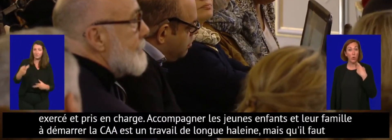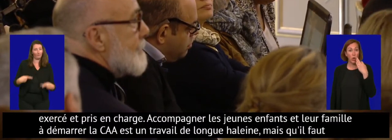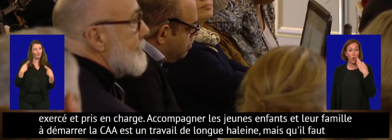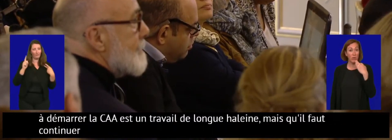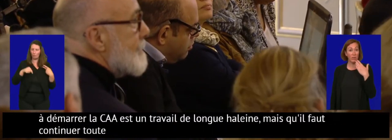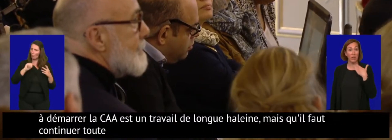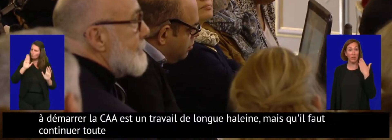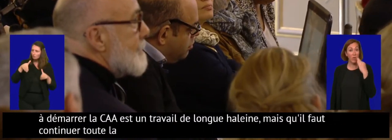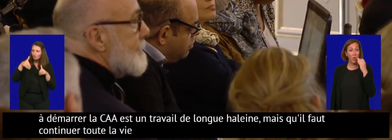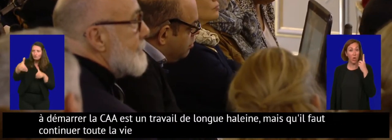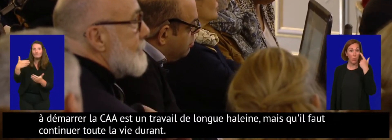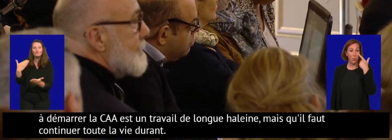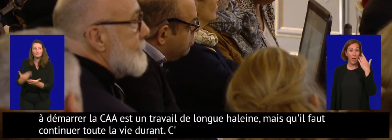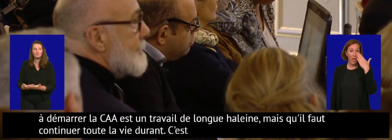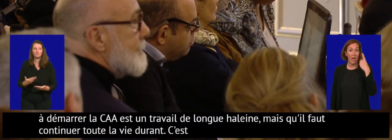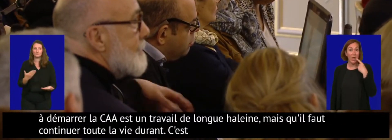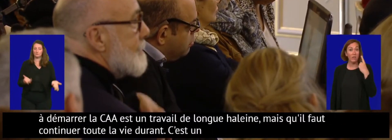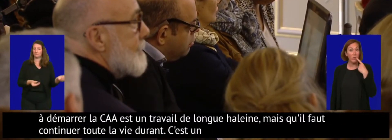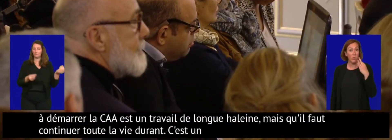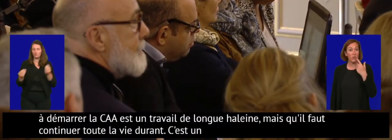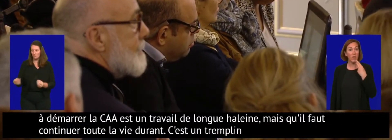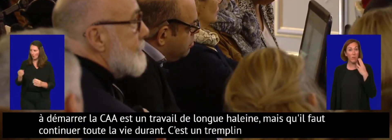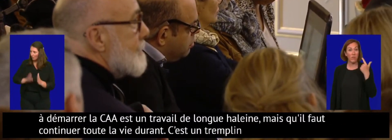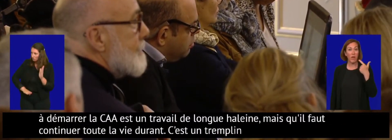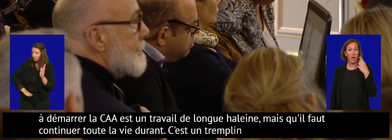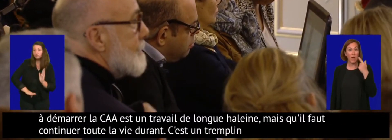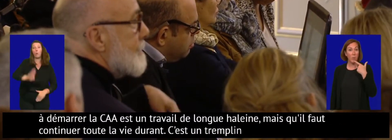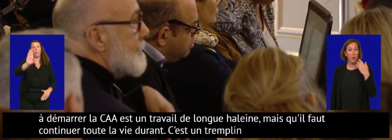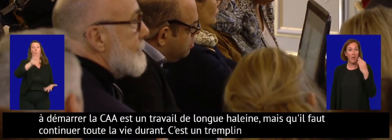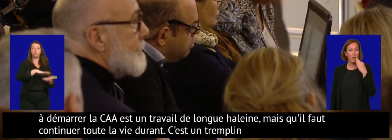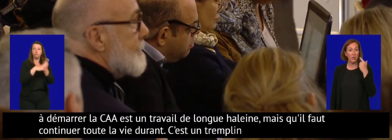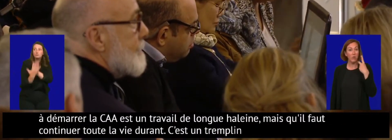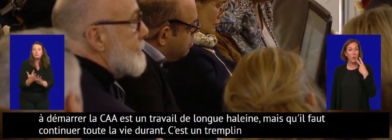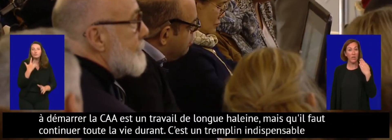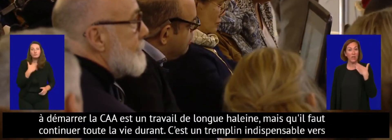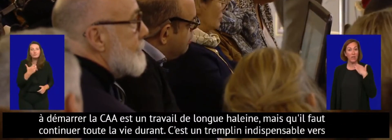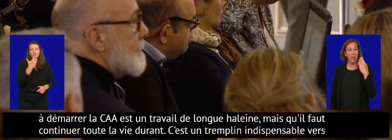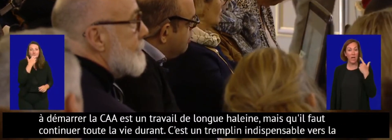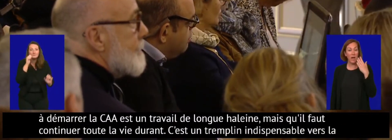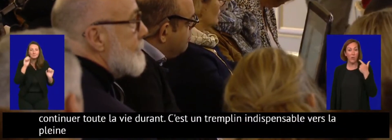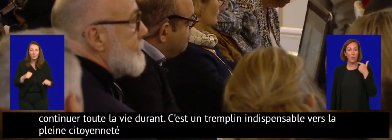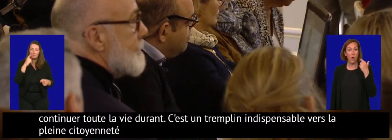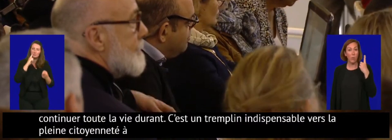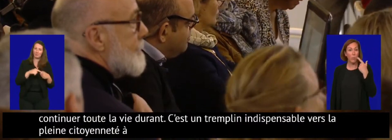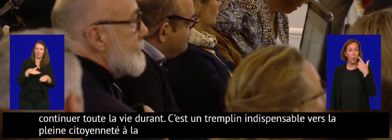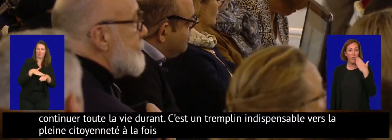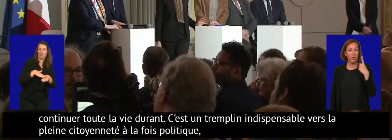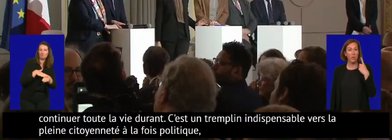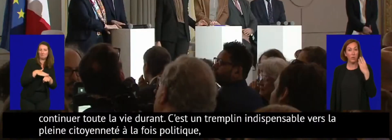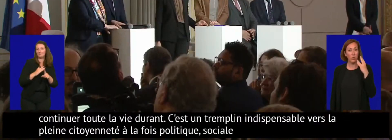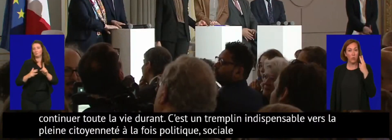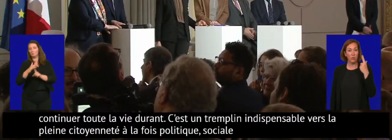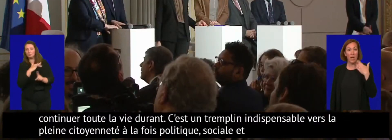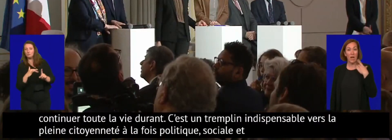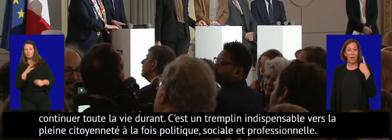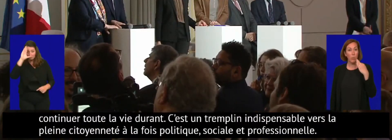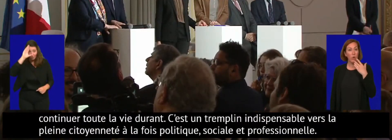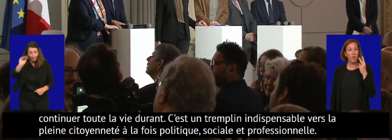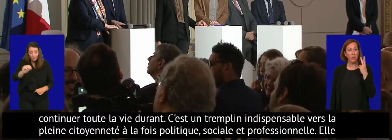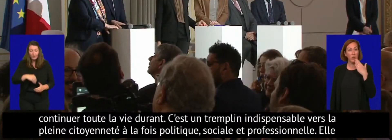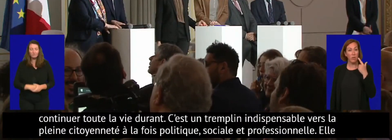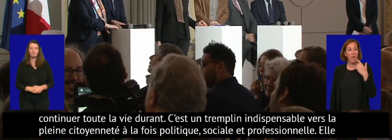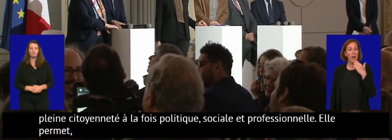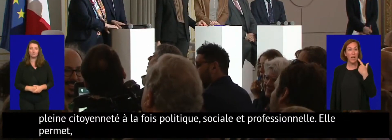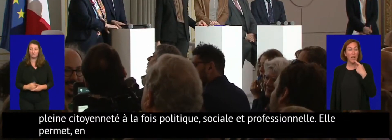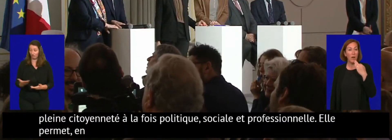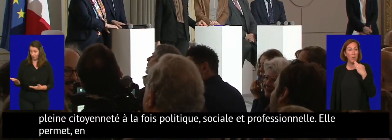C'est un tremplin indispensable vers la pleine citoyenneté à la fois politique, sociale et professionnelle. Elle permet, en prenant